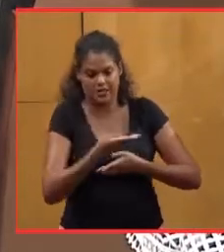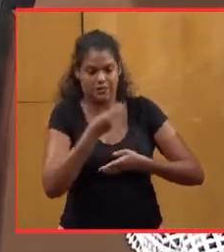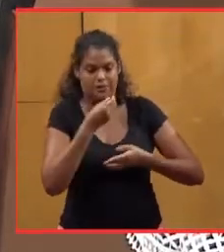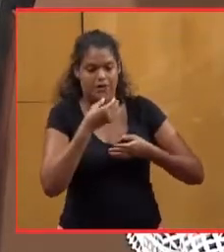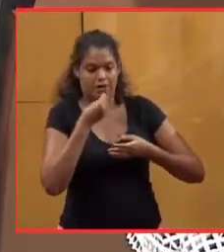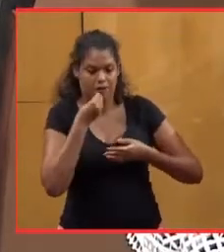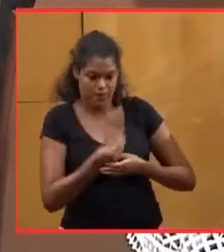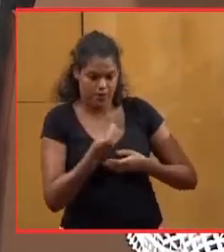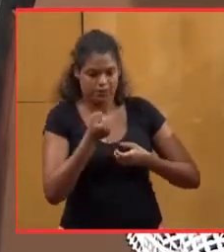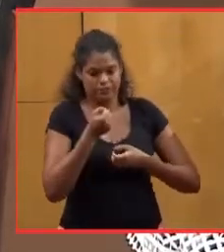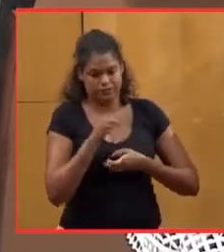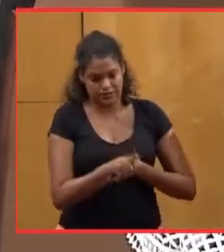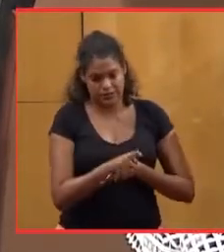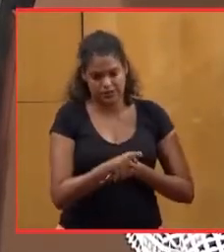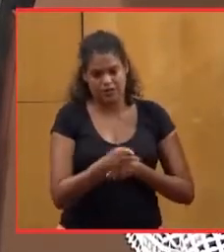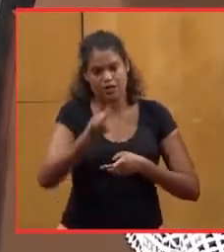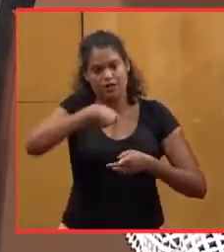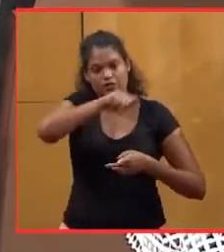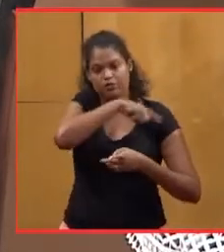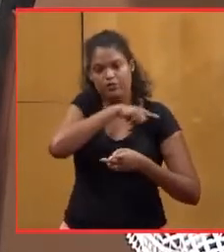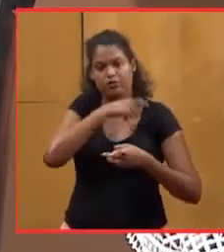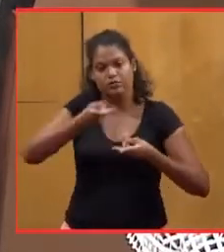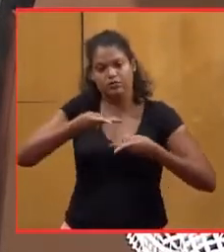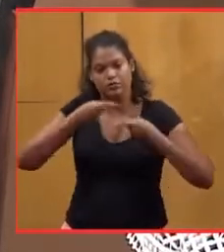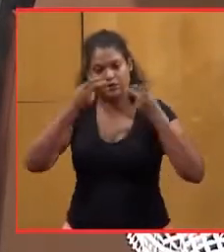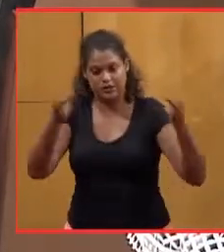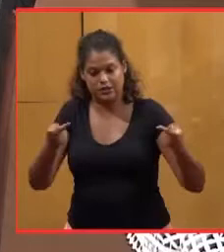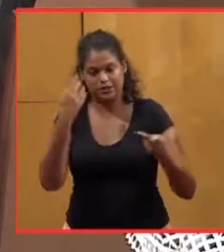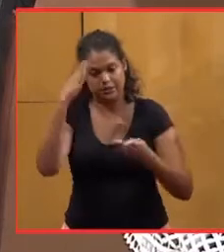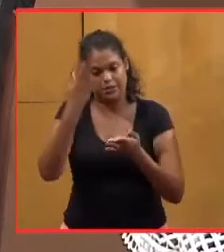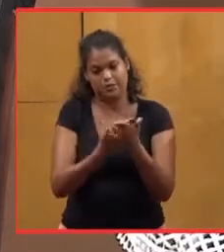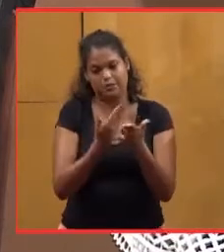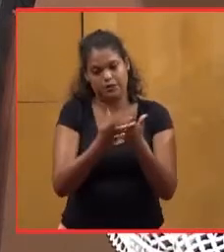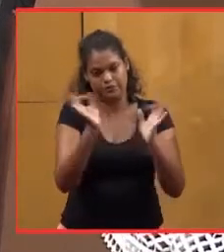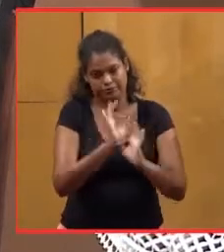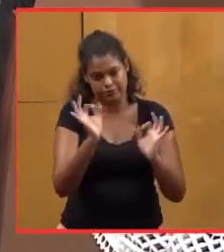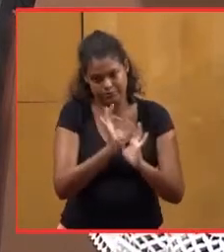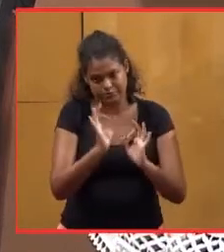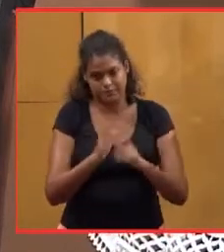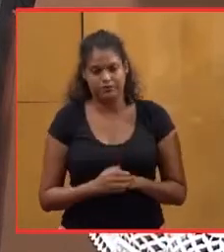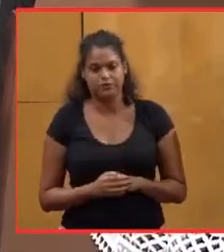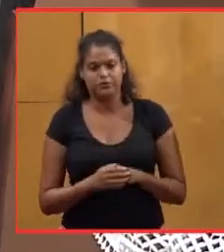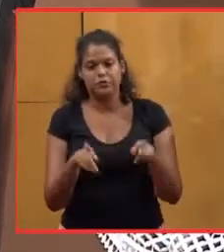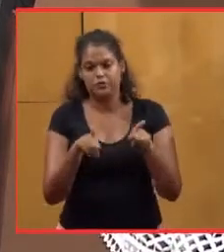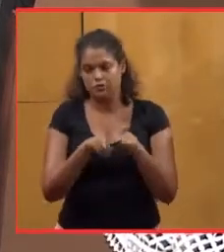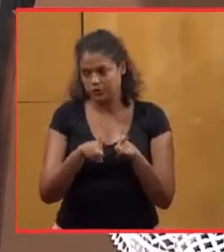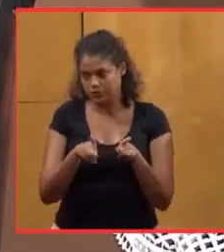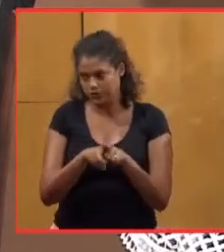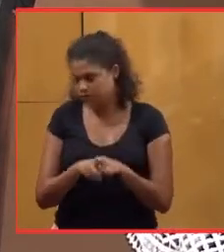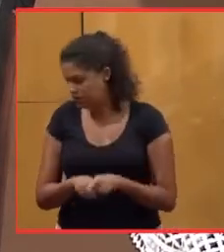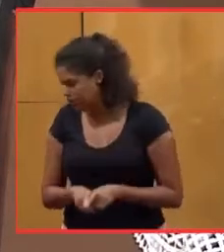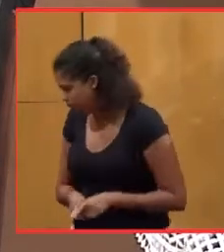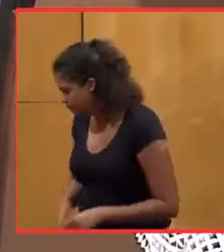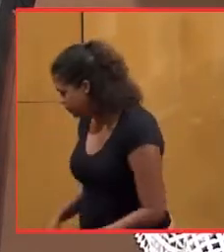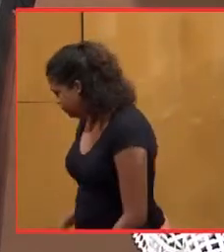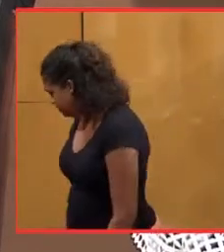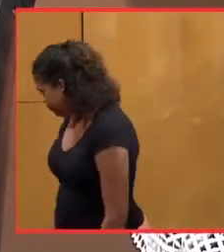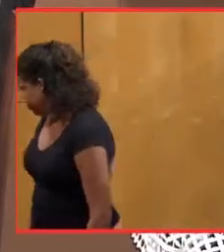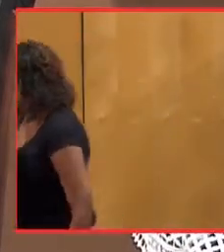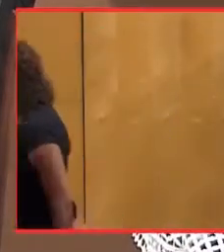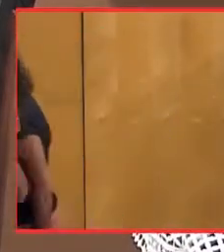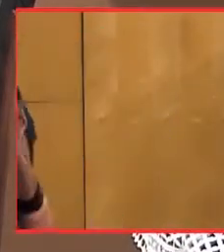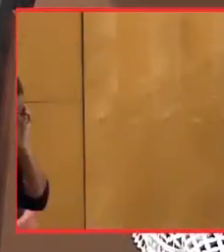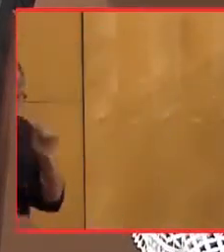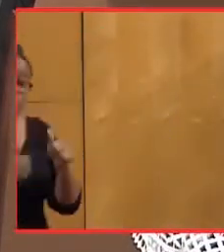contrairement à ce que vous déclarez sans fournir aucune preuve. De votre côté, vous ne donnez aucun élément d